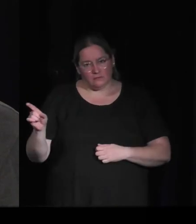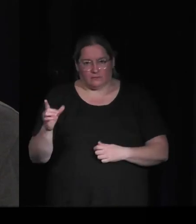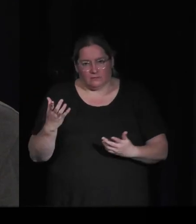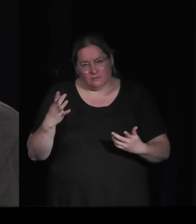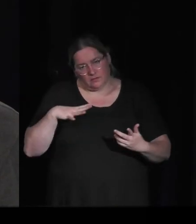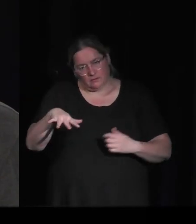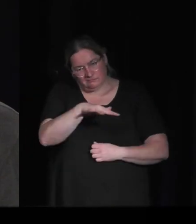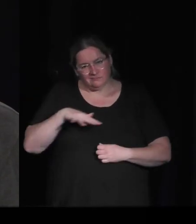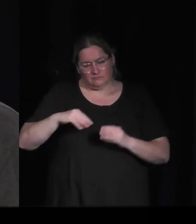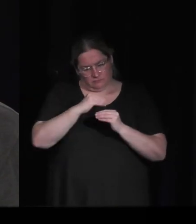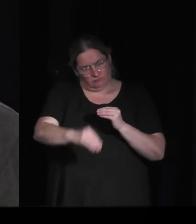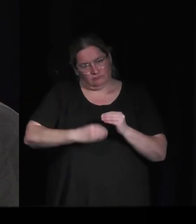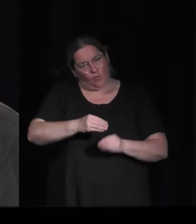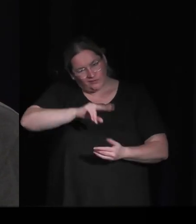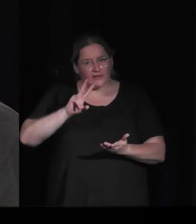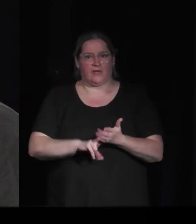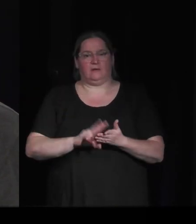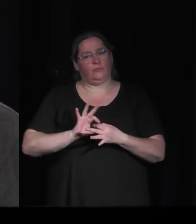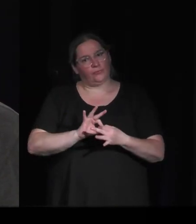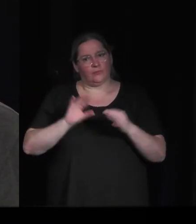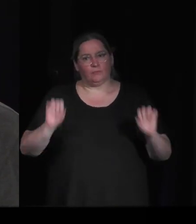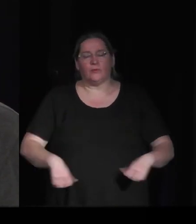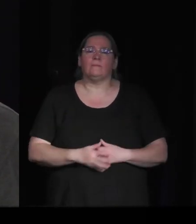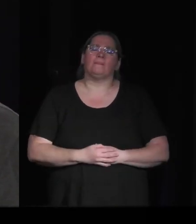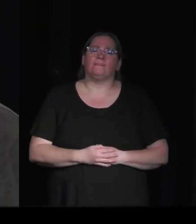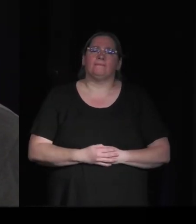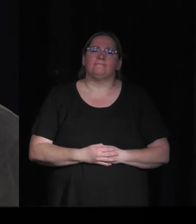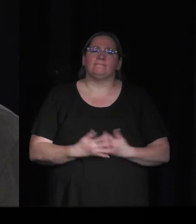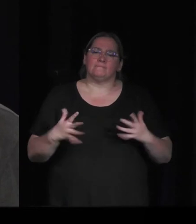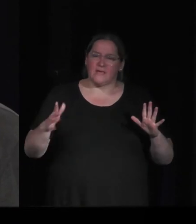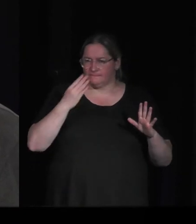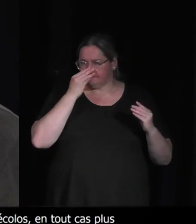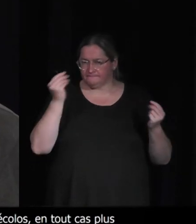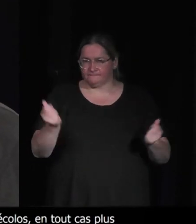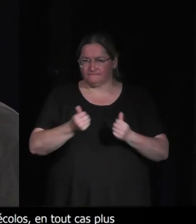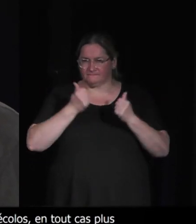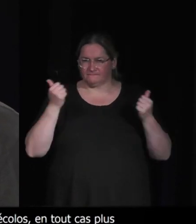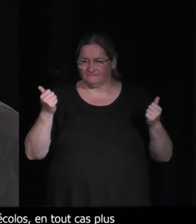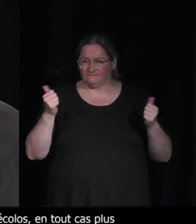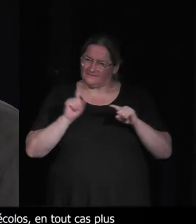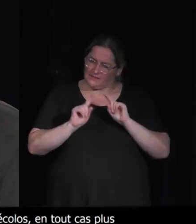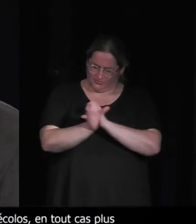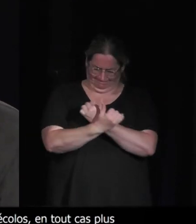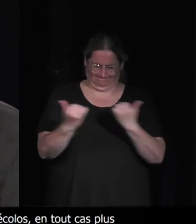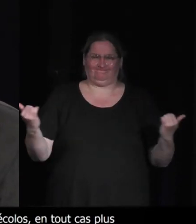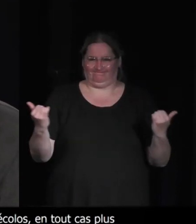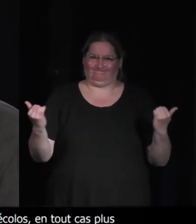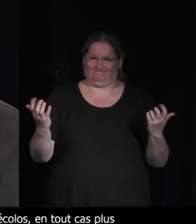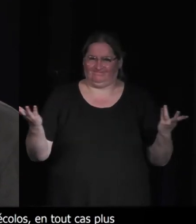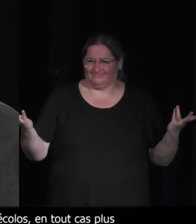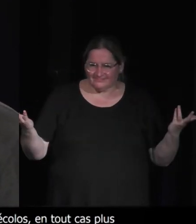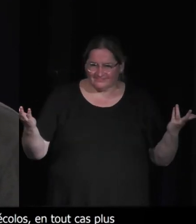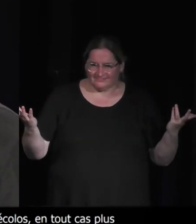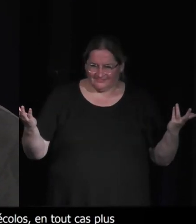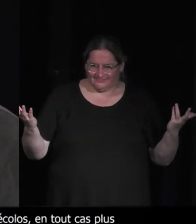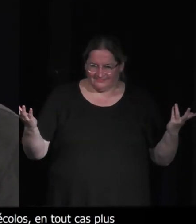imaginaires en cours, mais est-ce qu'il n pas de toute façon une contradiction fondamentale extrêmement difficile à surpasser qui est même dans un jeu,